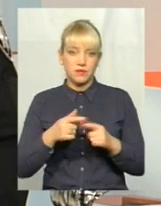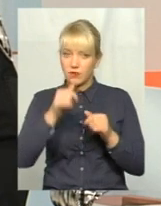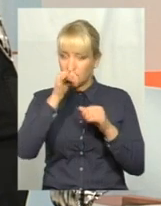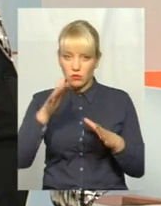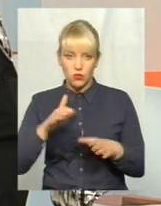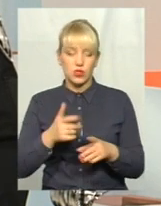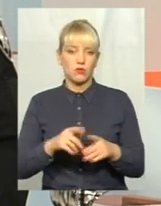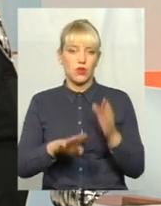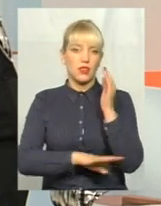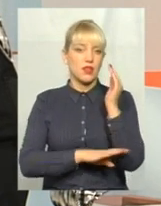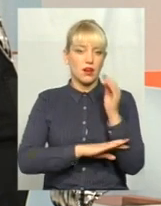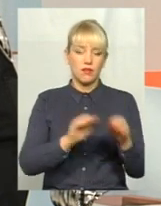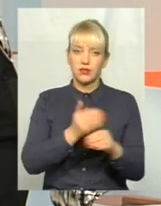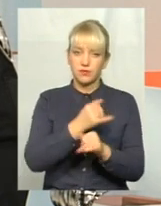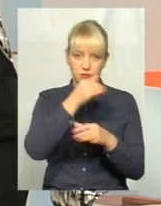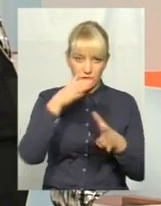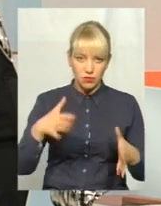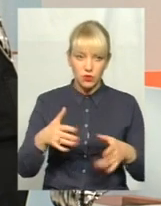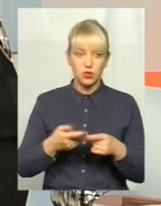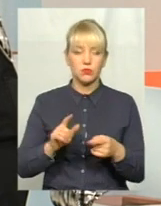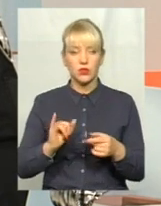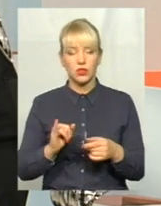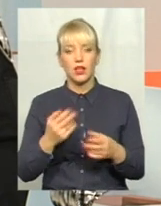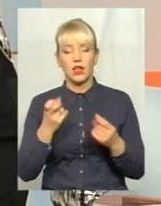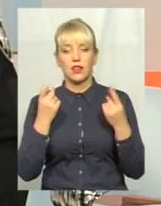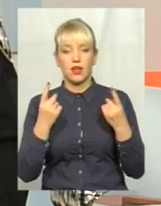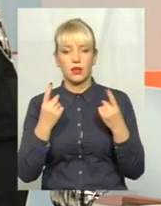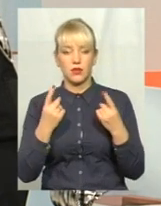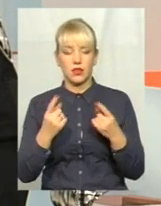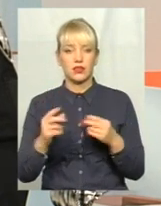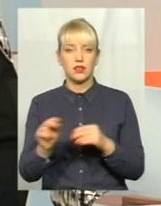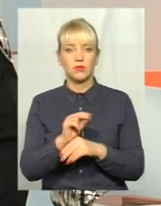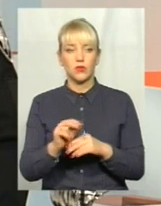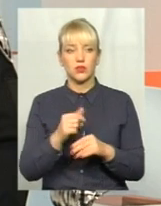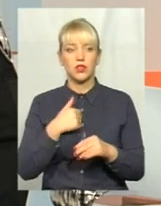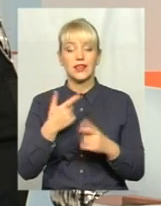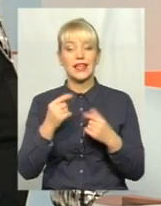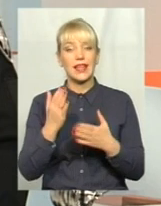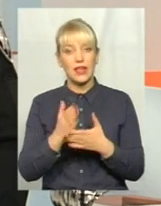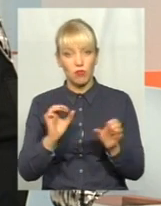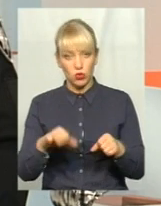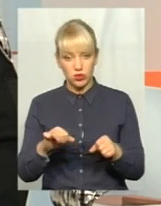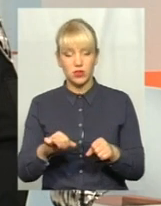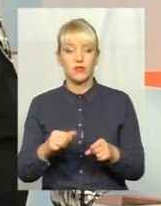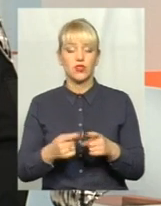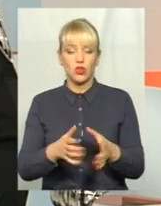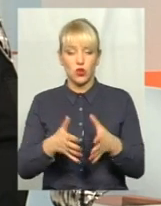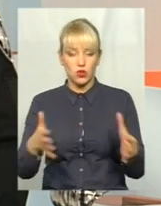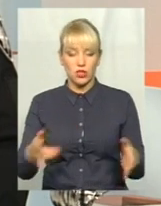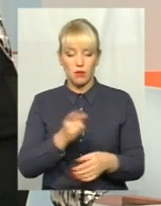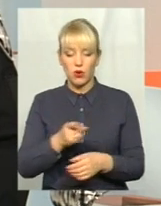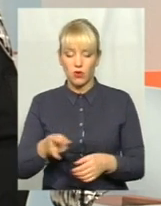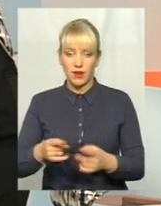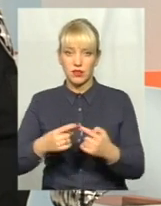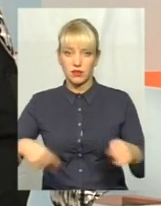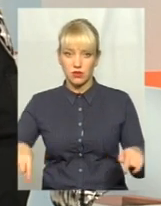непропустимо. Тому наразі ми вибираємо на капітальний ремонт ті прибудинкові території, де є можливість їх розширити, паркувальні